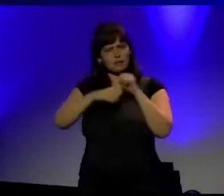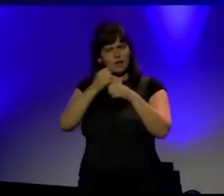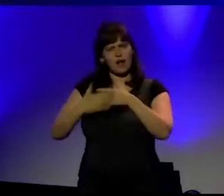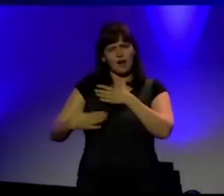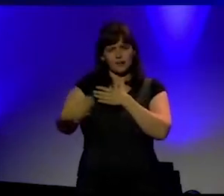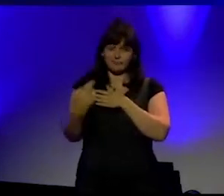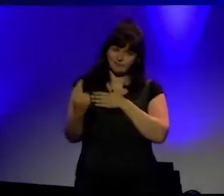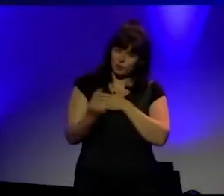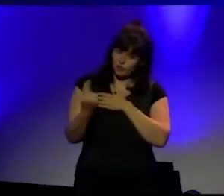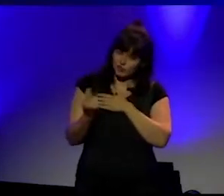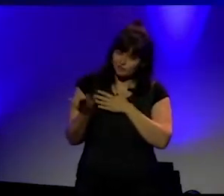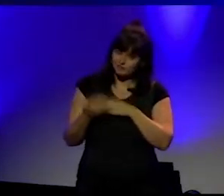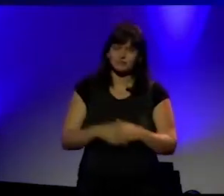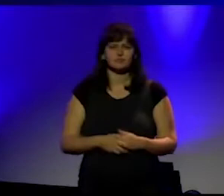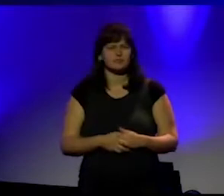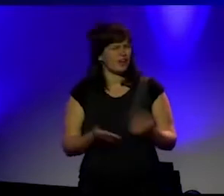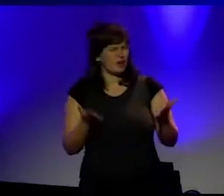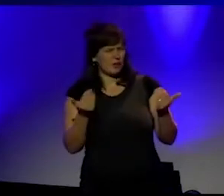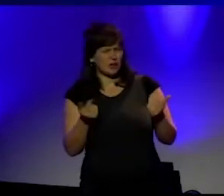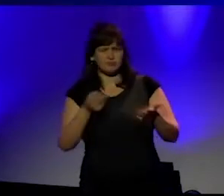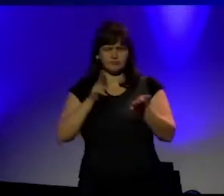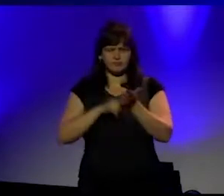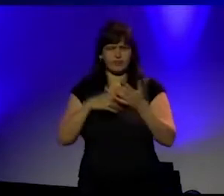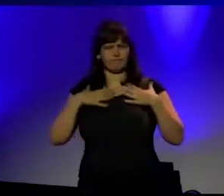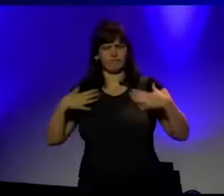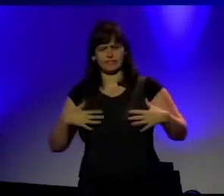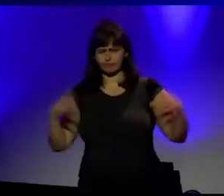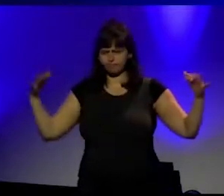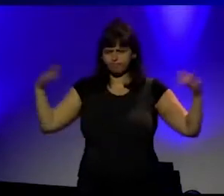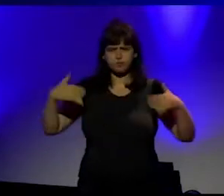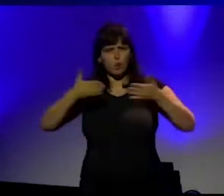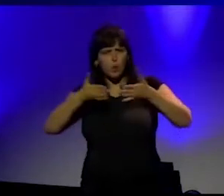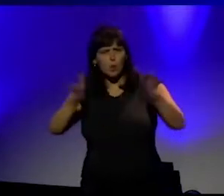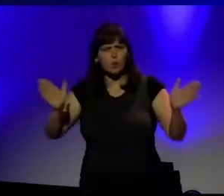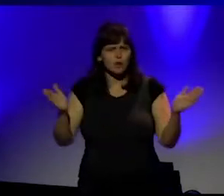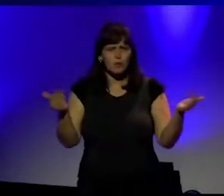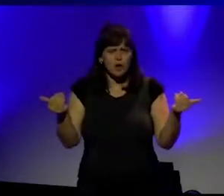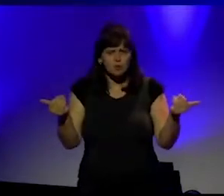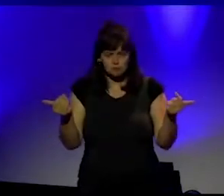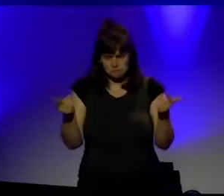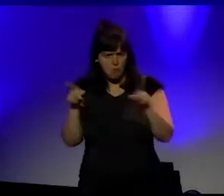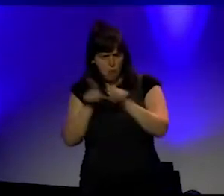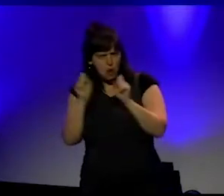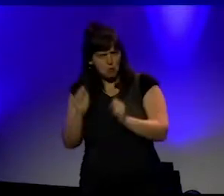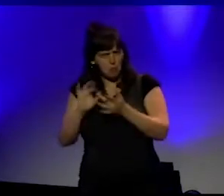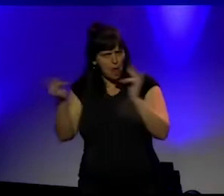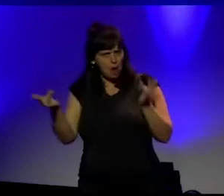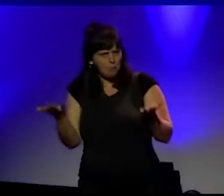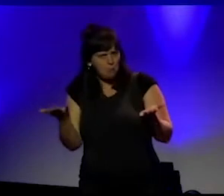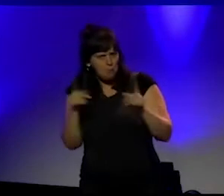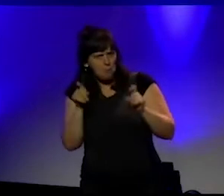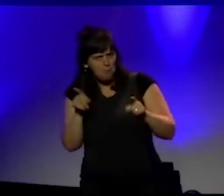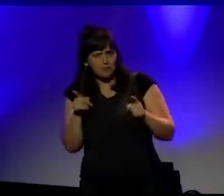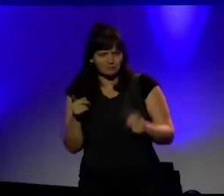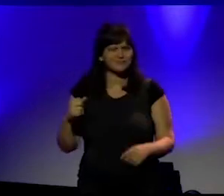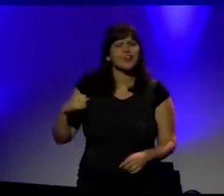Waarom dan toch een fysieke academische opening? Had toch dit niet online gekunnen? Natuurlijk wel.